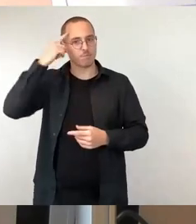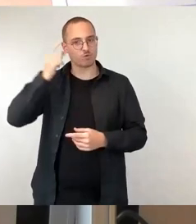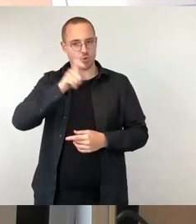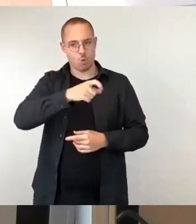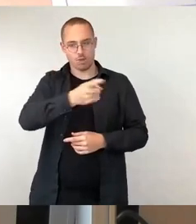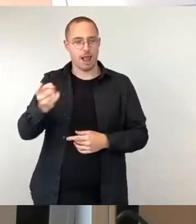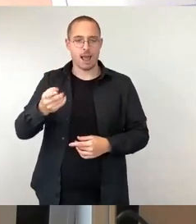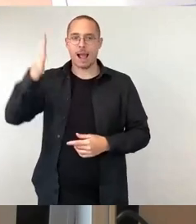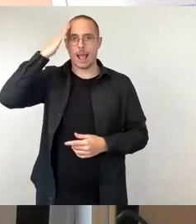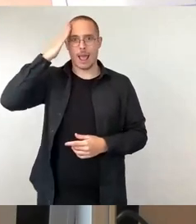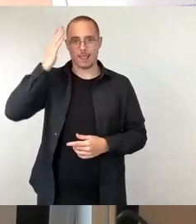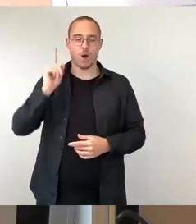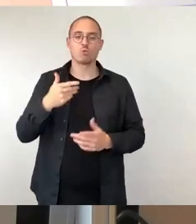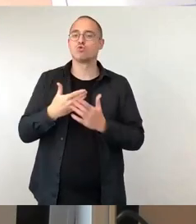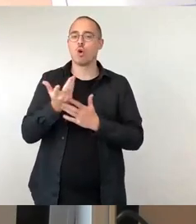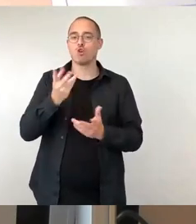Neustadt auch oft raus.